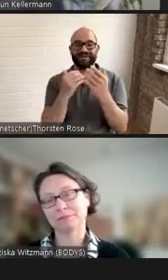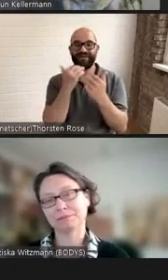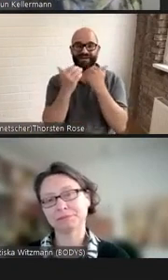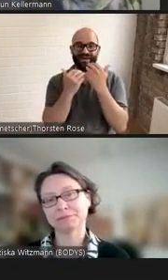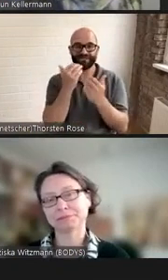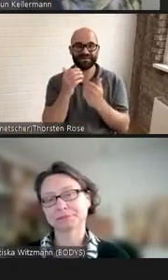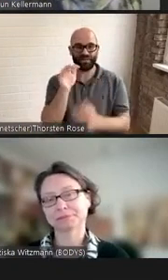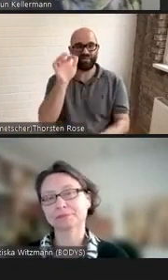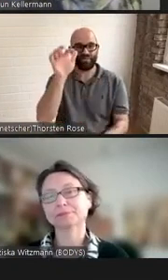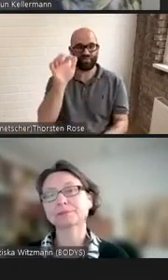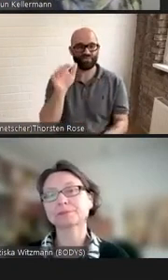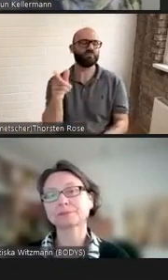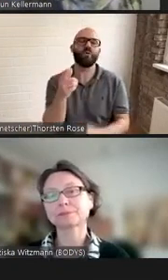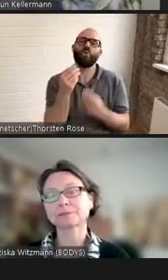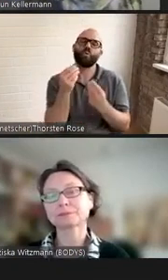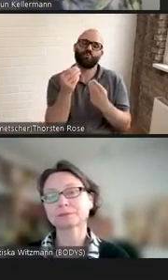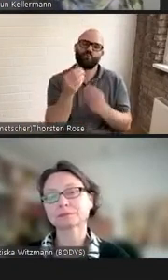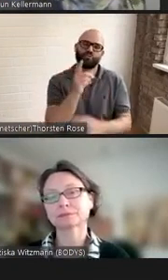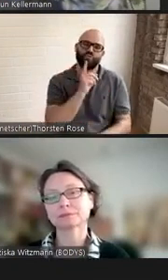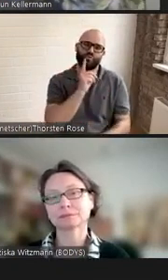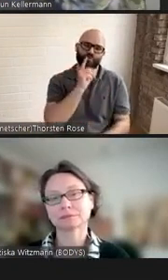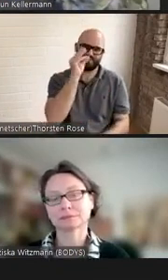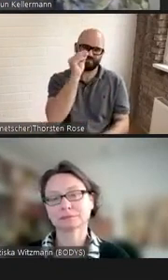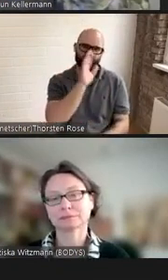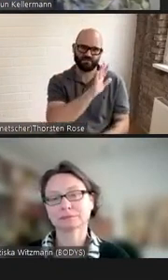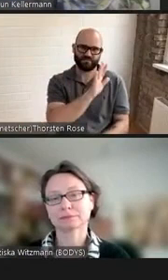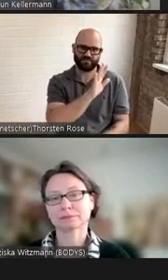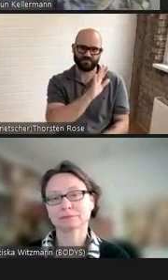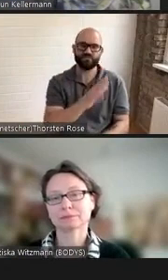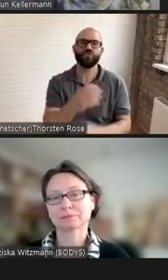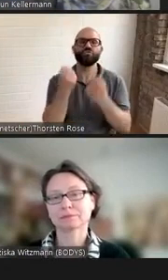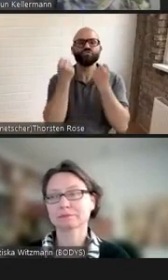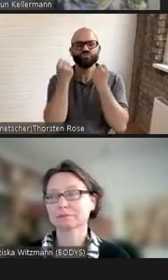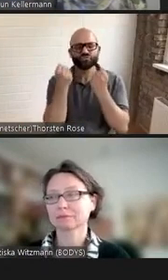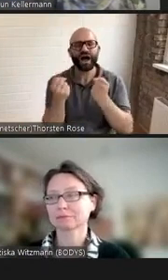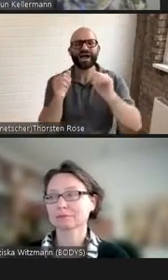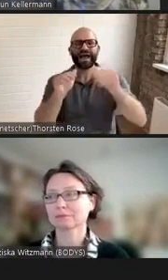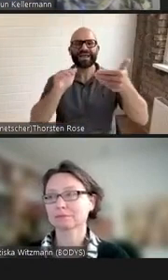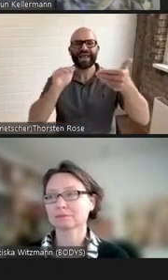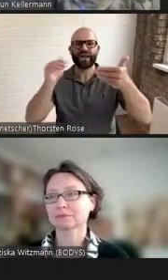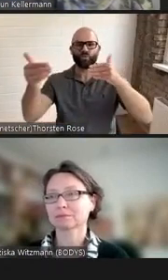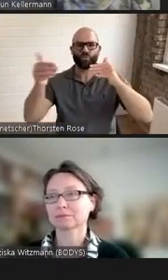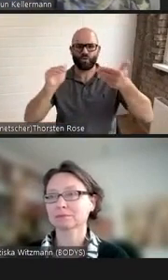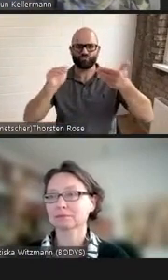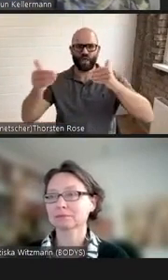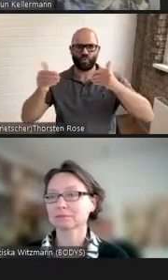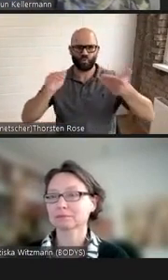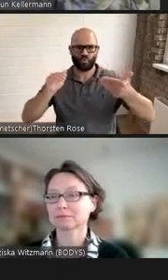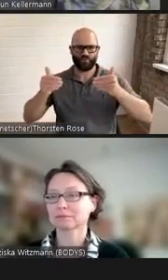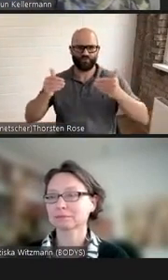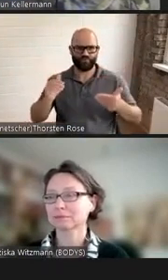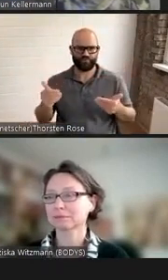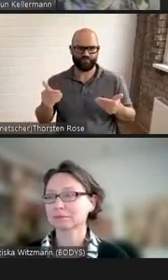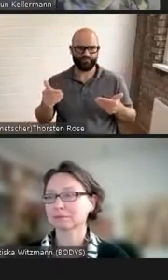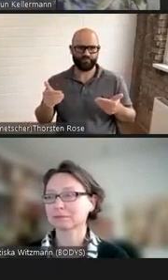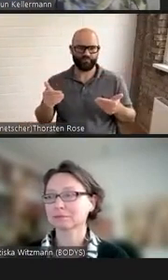Thomas Mann sehr typische steilige Überstellung von körperlichen und